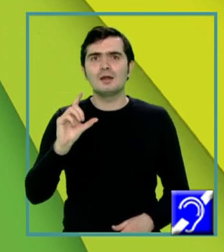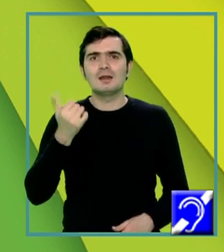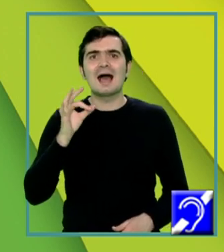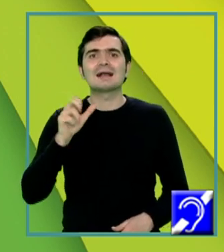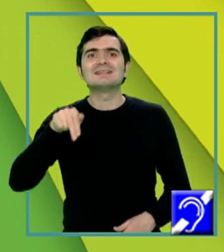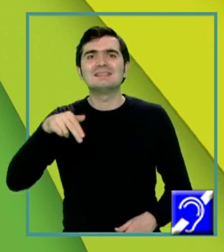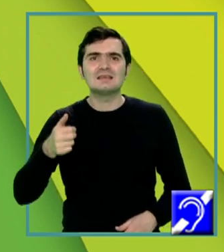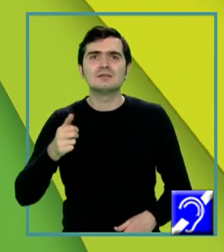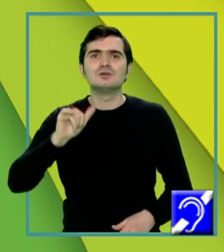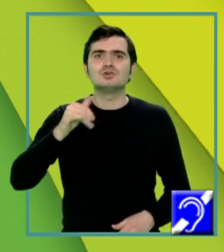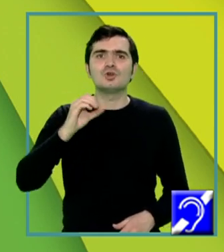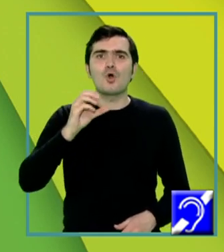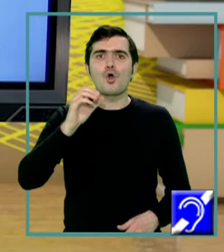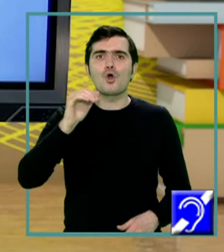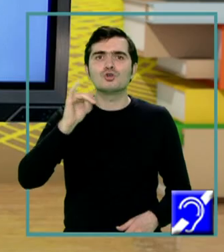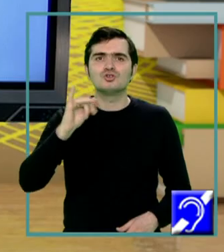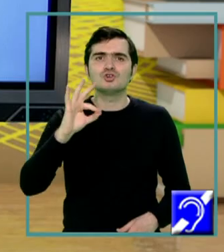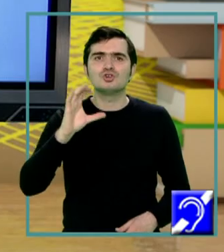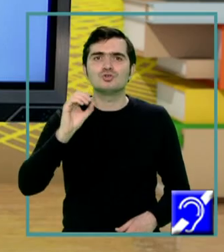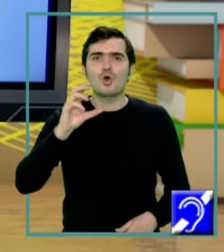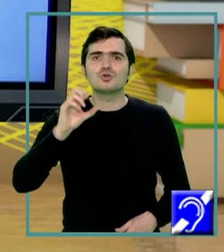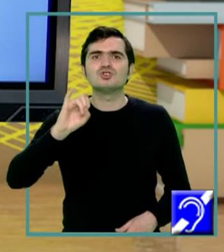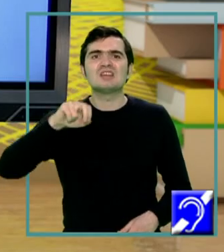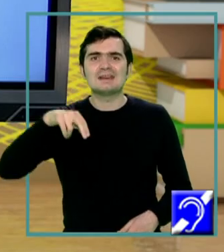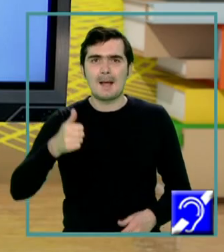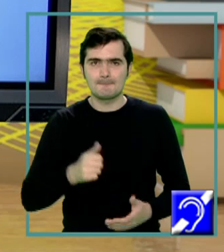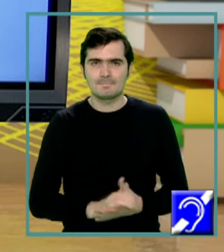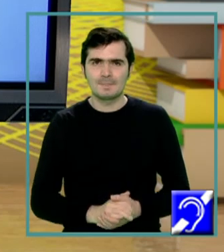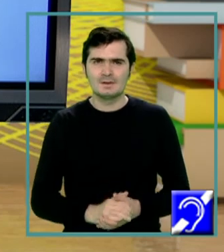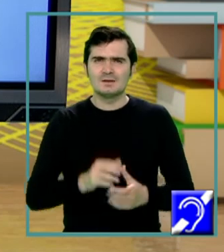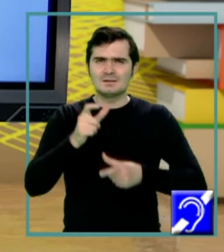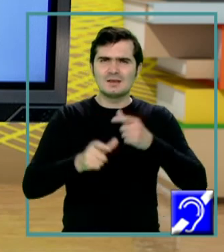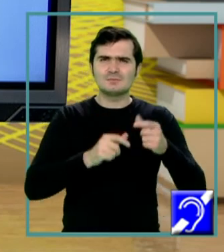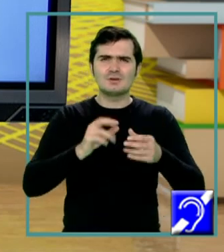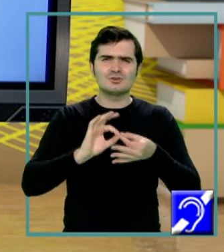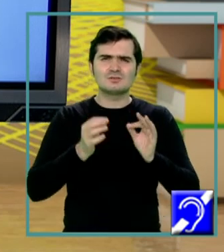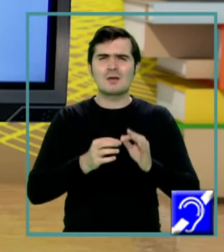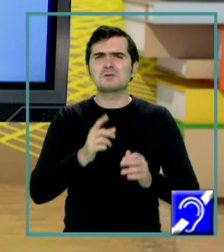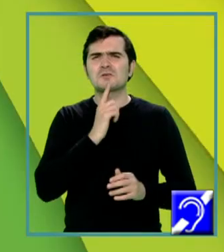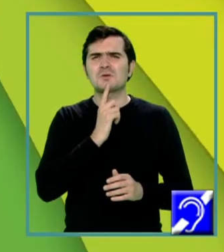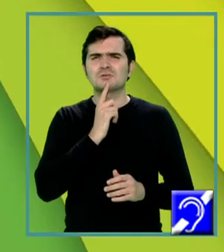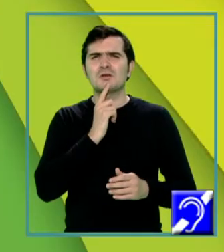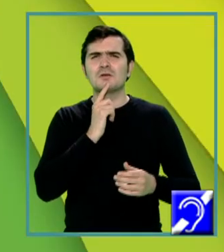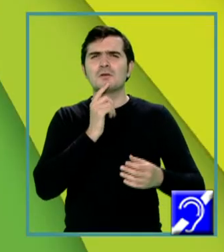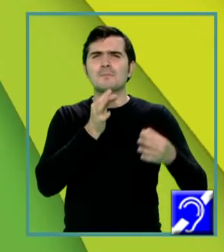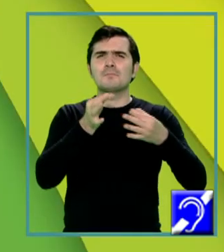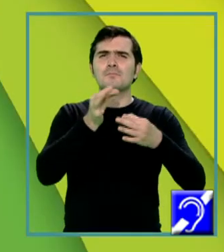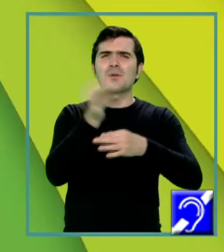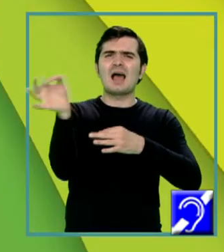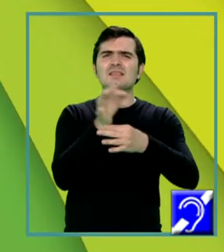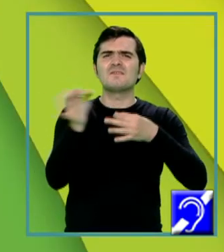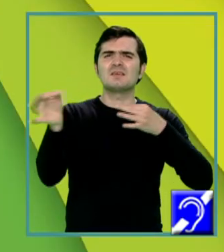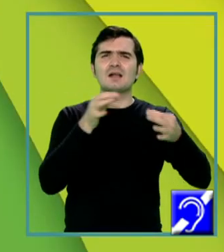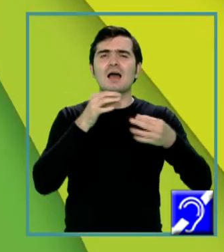care favorizează ejecția laptelui. Referitor la conceptul de planificare familială, acesta cuprinde